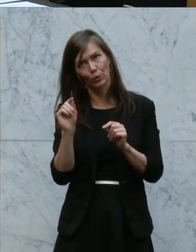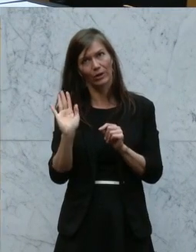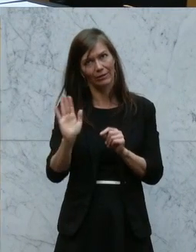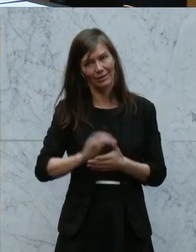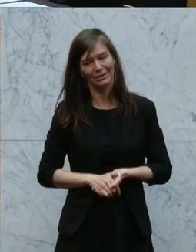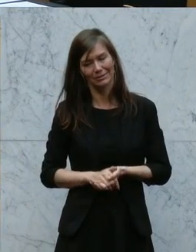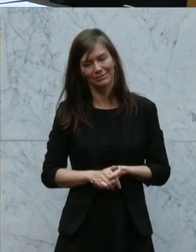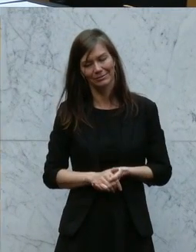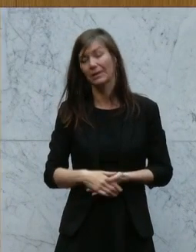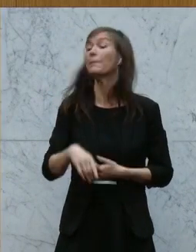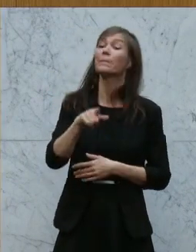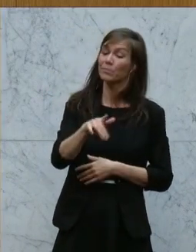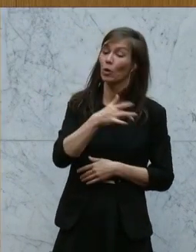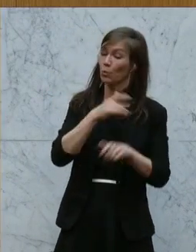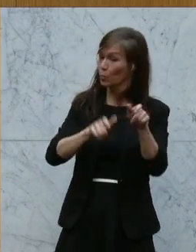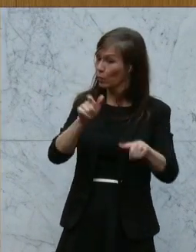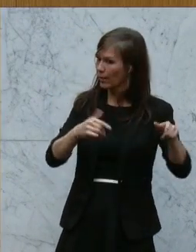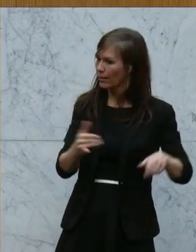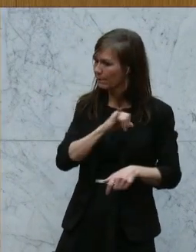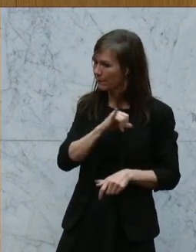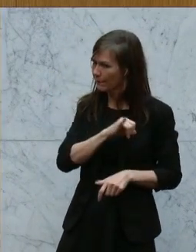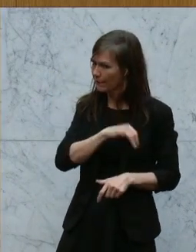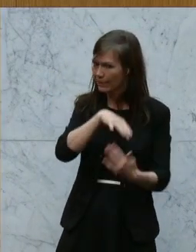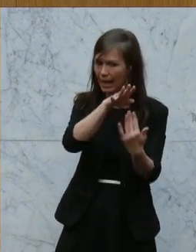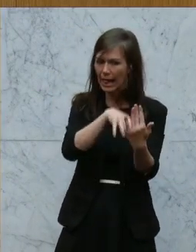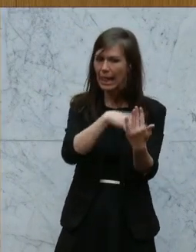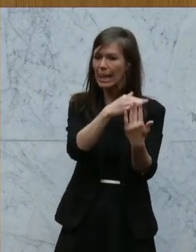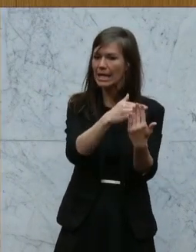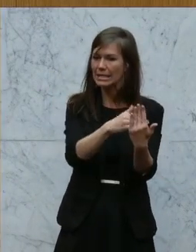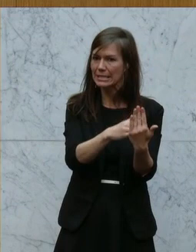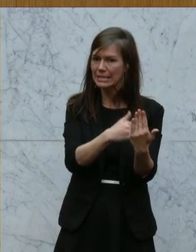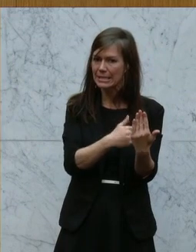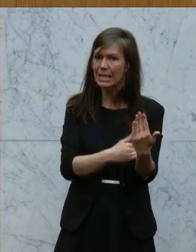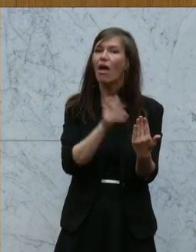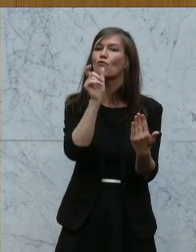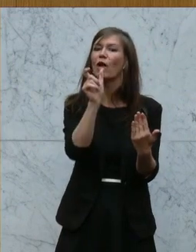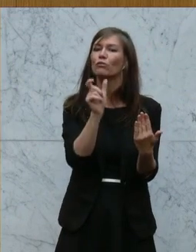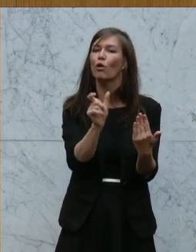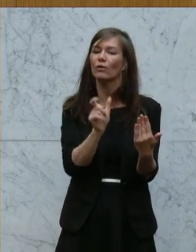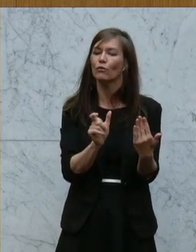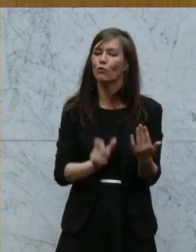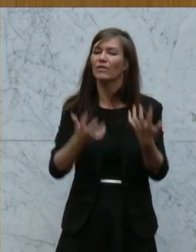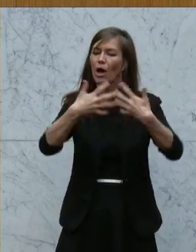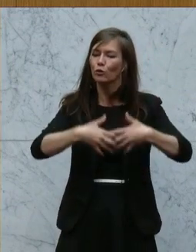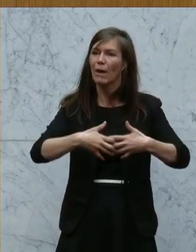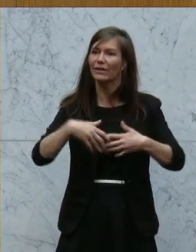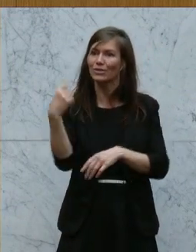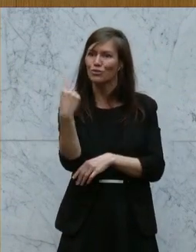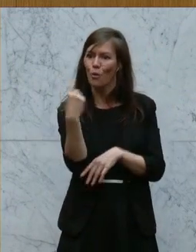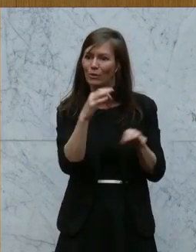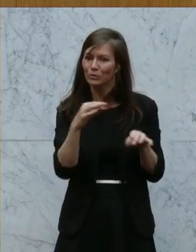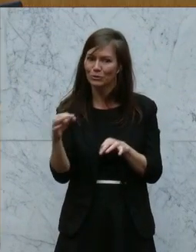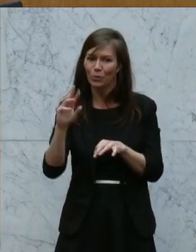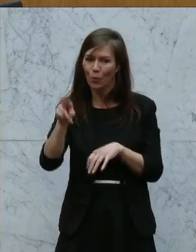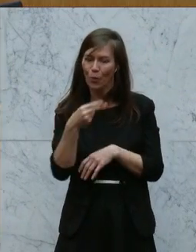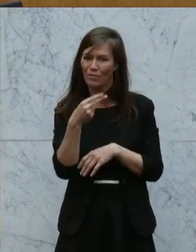interessant für die Bürgerinnen und Bürger ist immer die Frage dieser Liste, der Namen, der Wörter, für die man automatisch einen Ordnungsruf bekommt. Ich glaube, wir